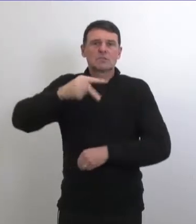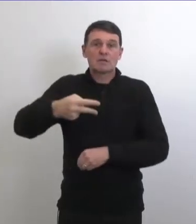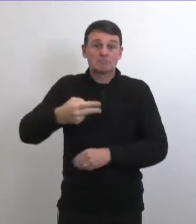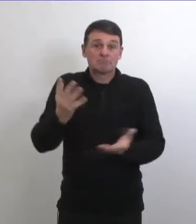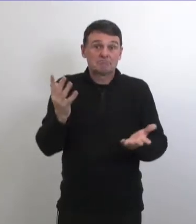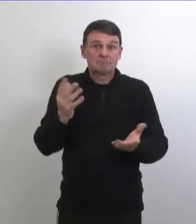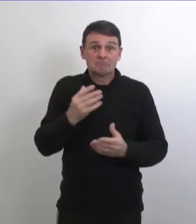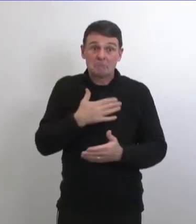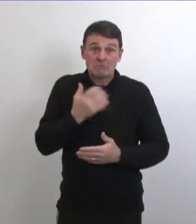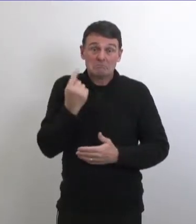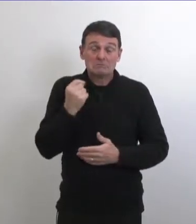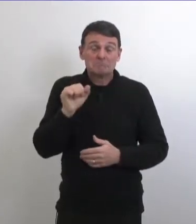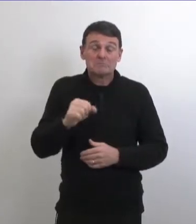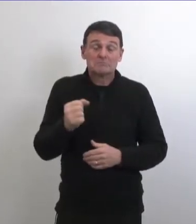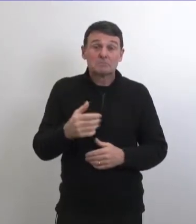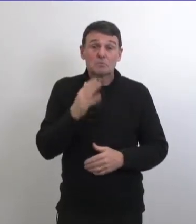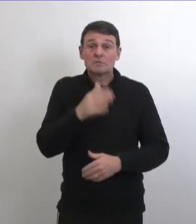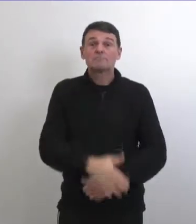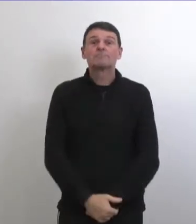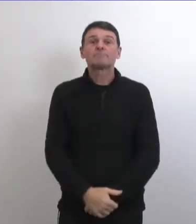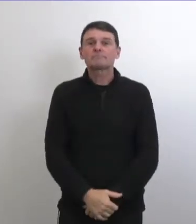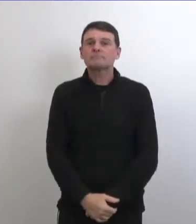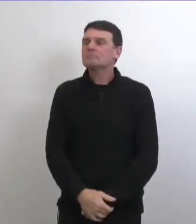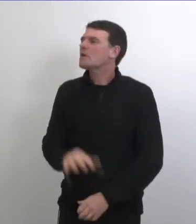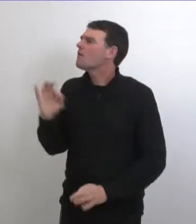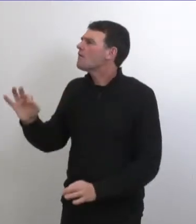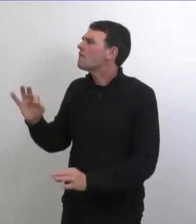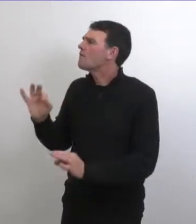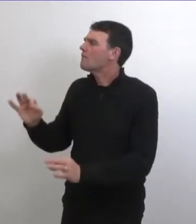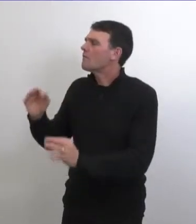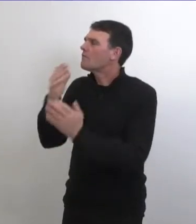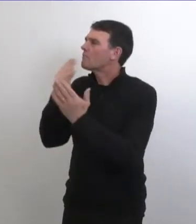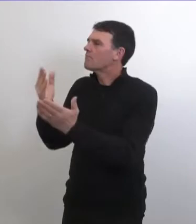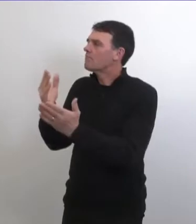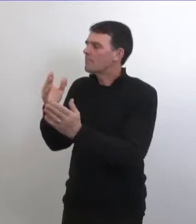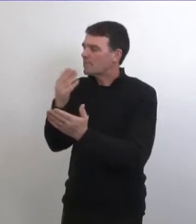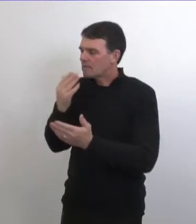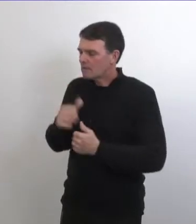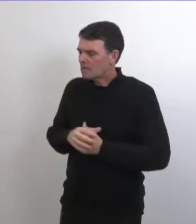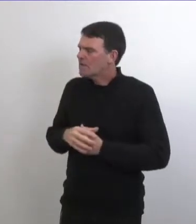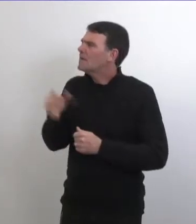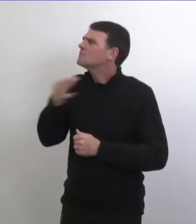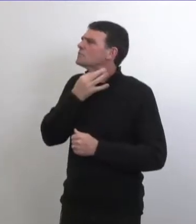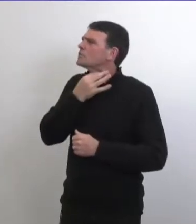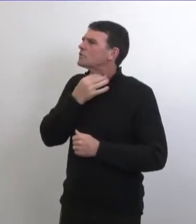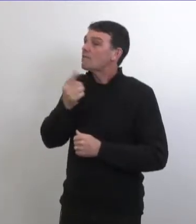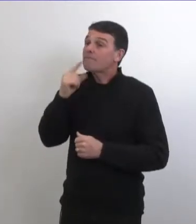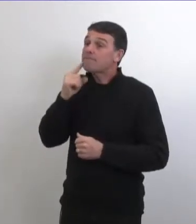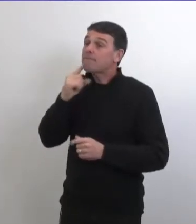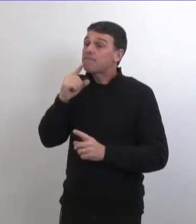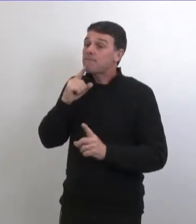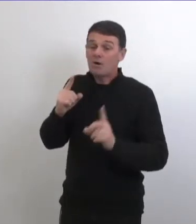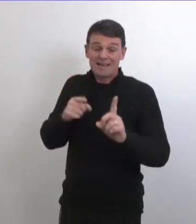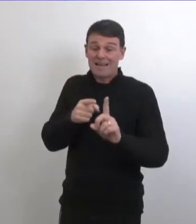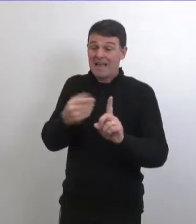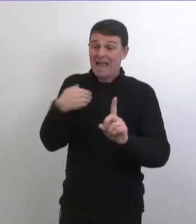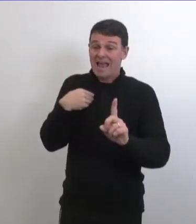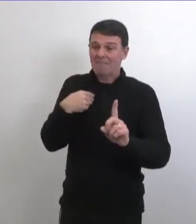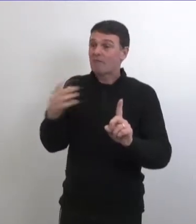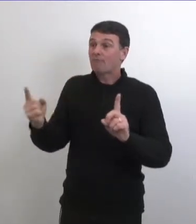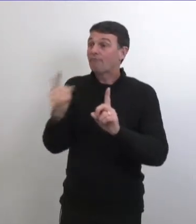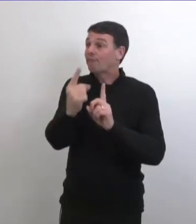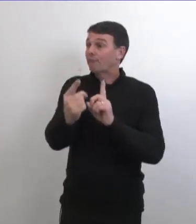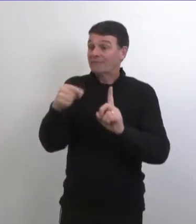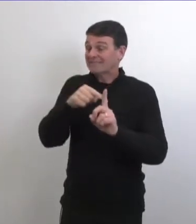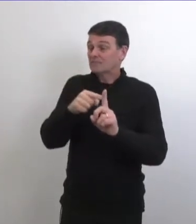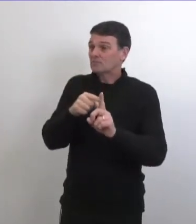d'ici 21 jours voilà c'est ça d'accord merci alors en